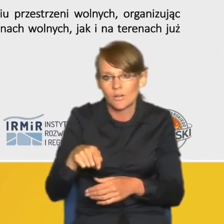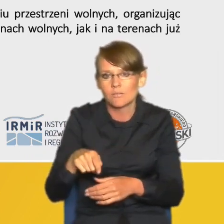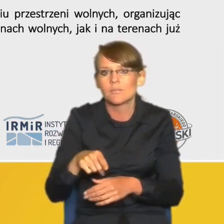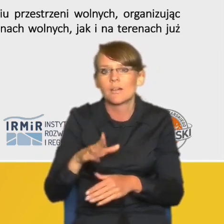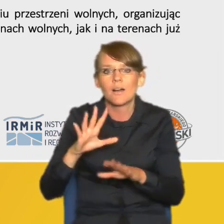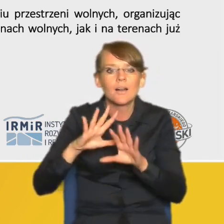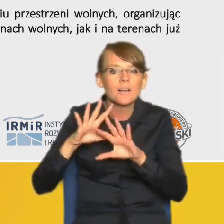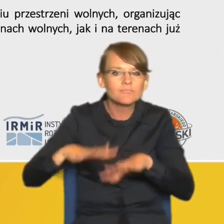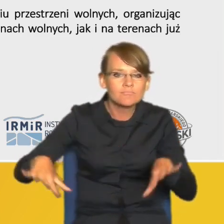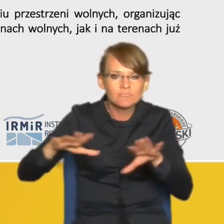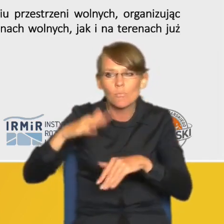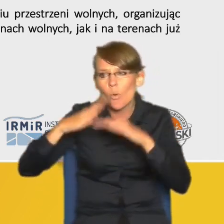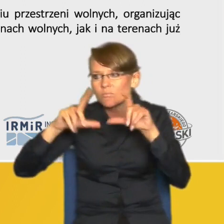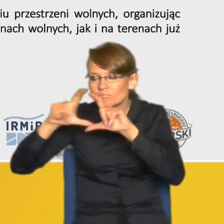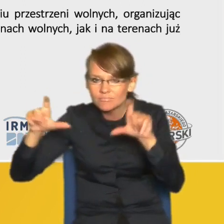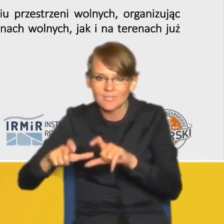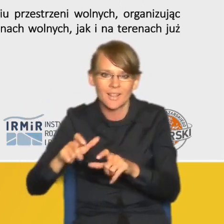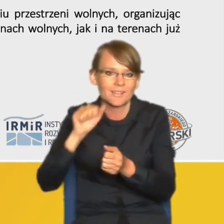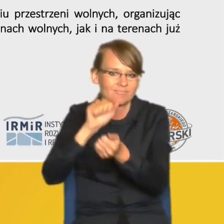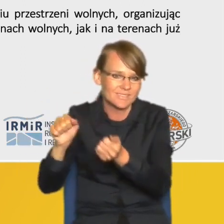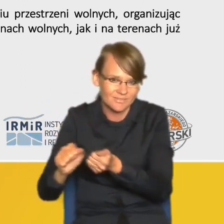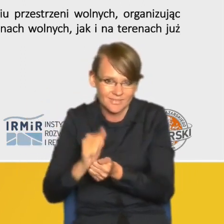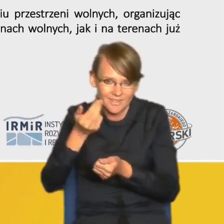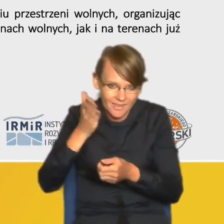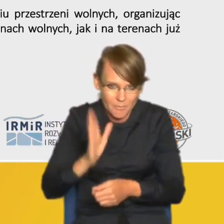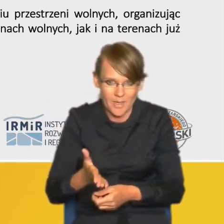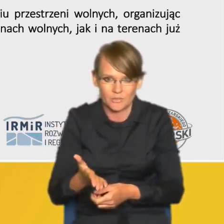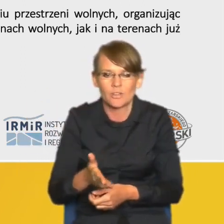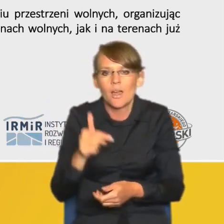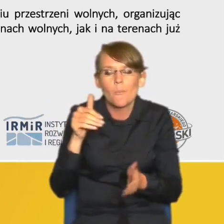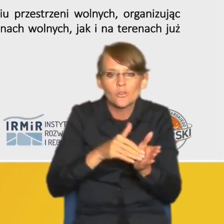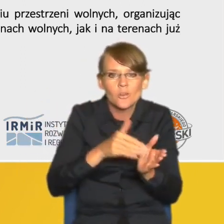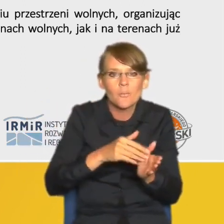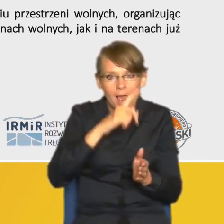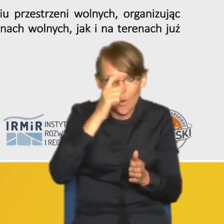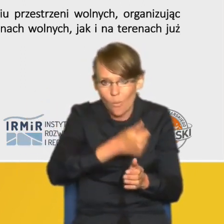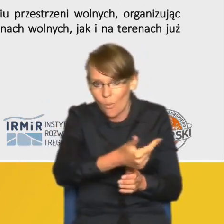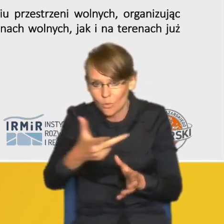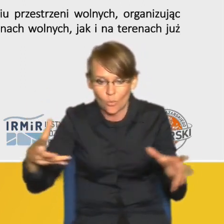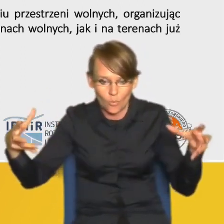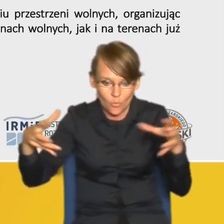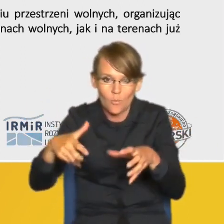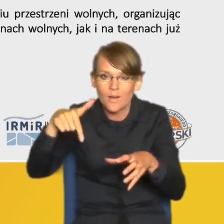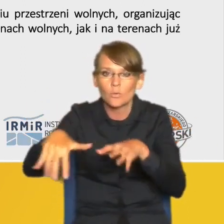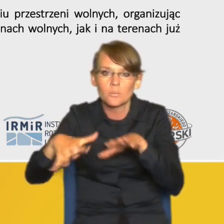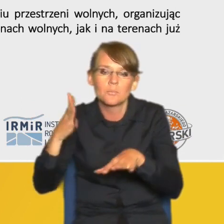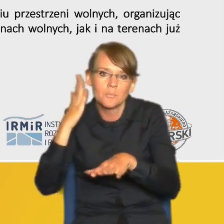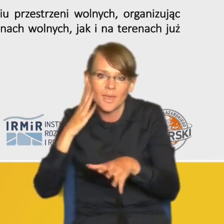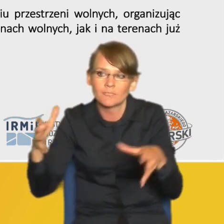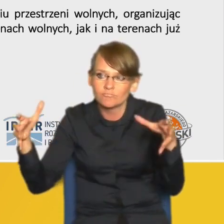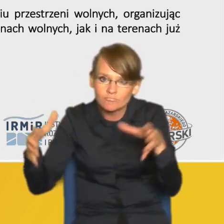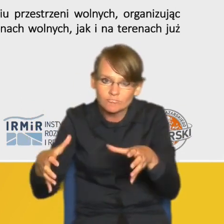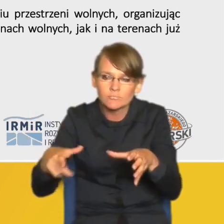będzie podlegała degradacji musi być pewna grupa ludzi która będzie w danym miejscu mieszkać po to żeby był